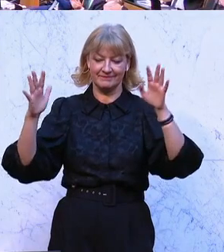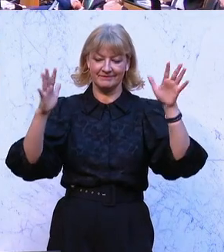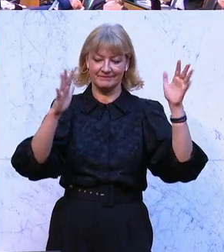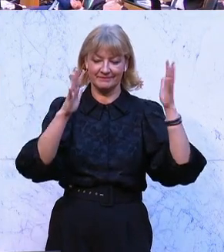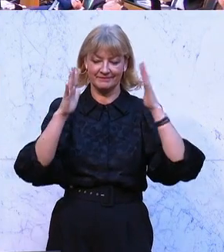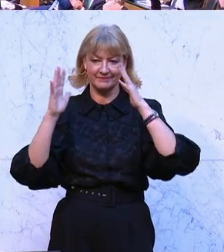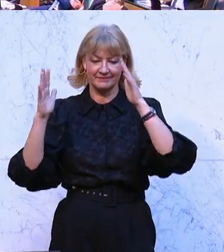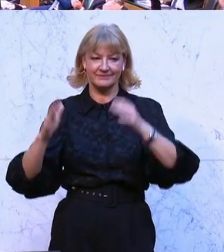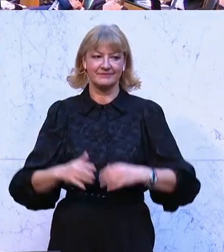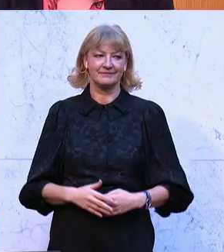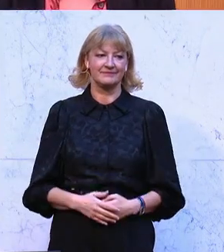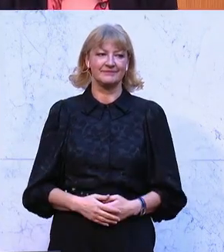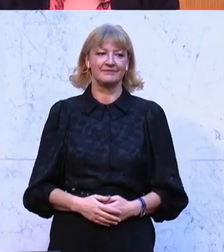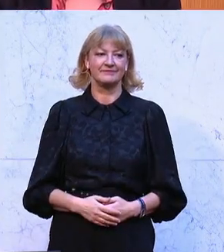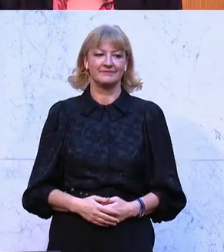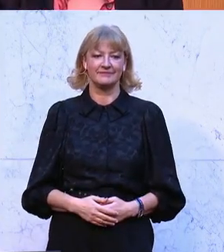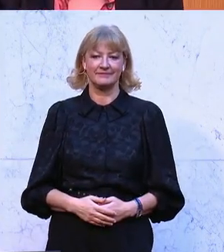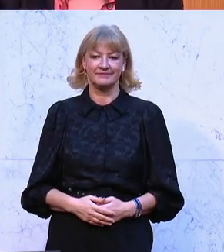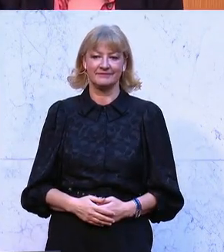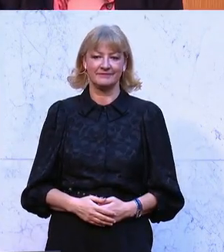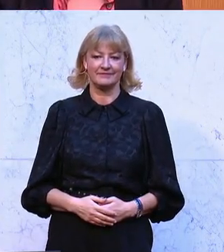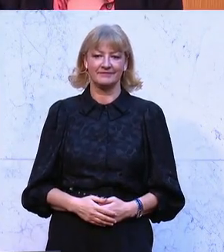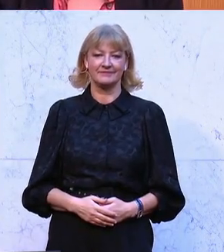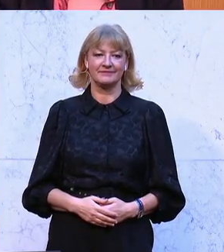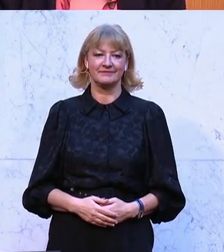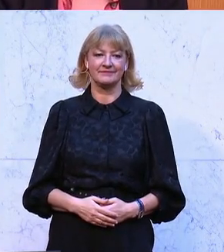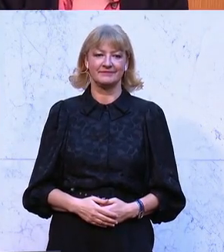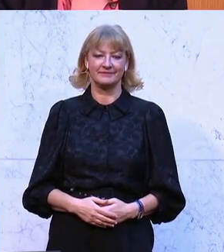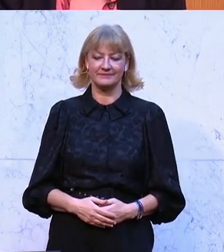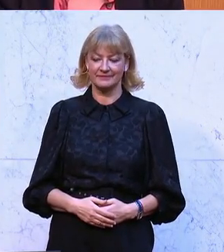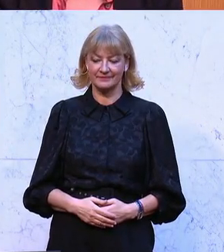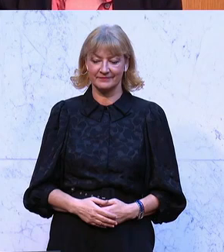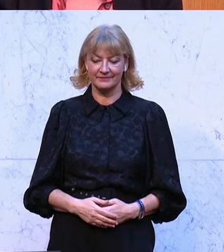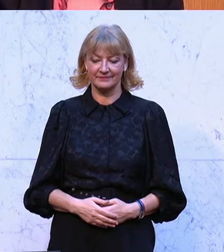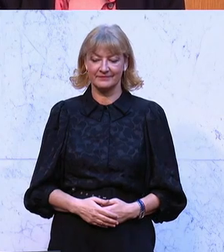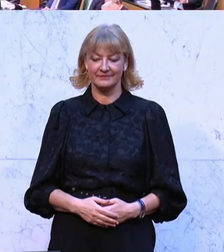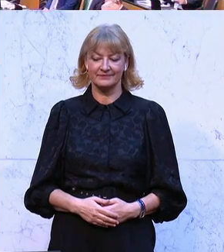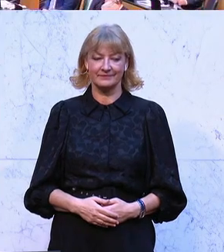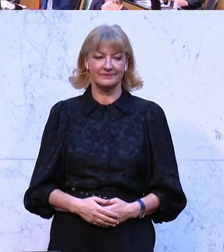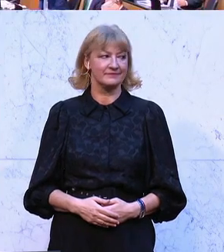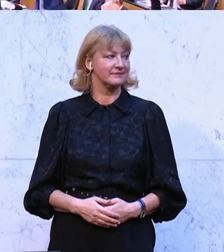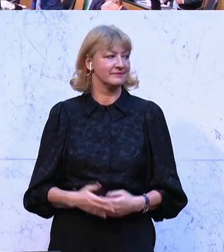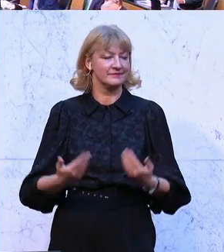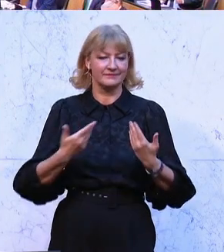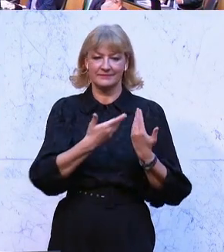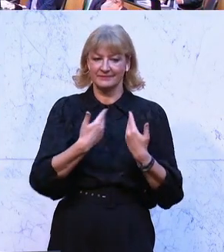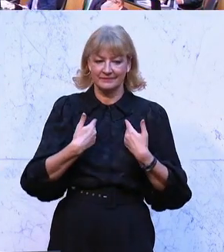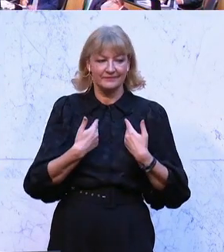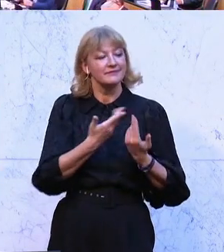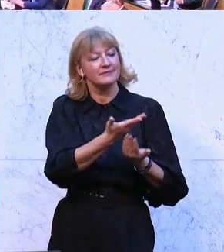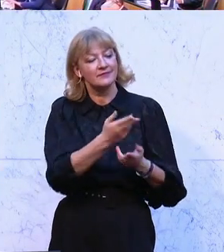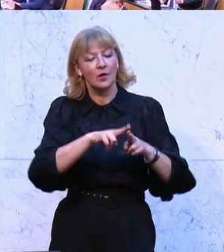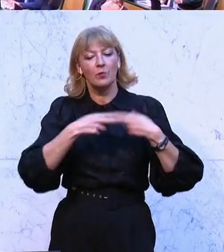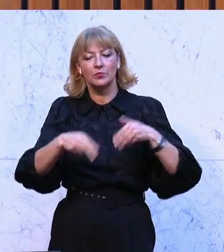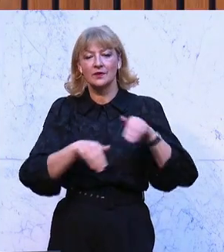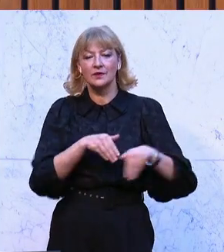Ich darf mich beim Herrn Bundesminister